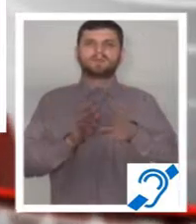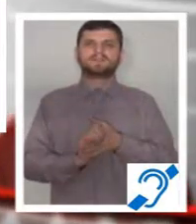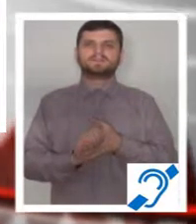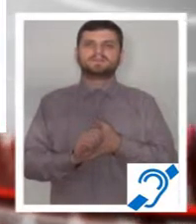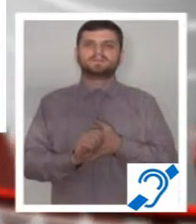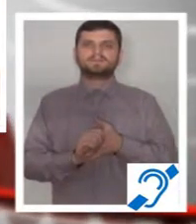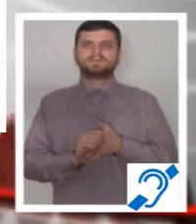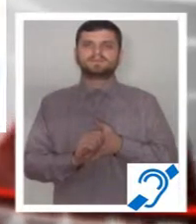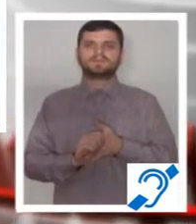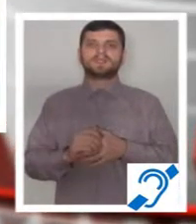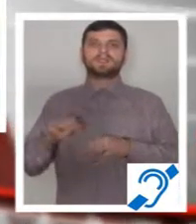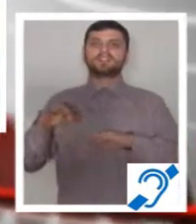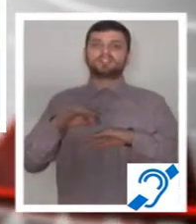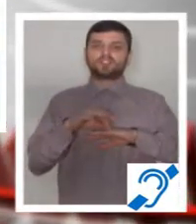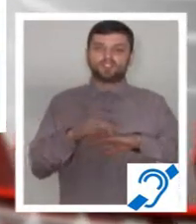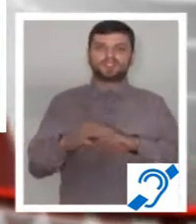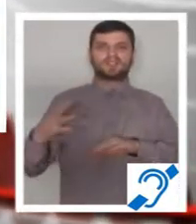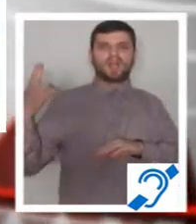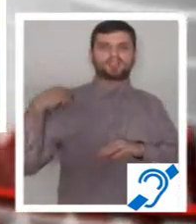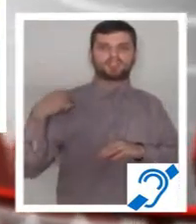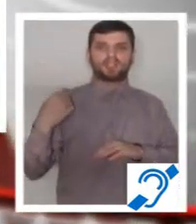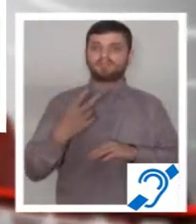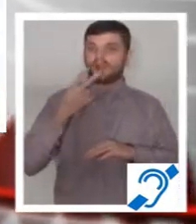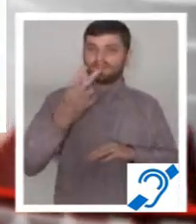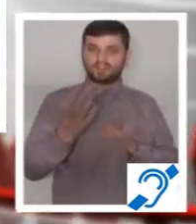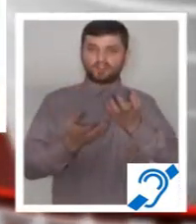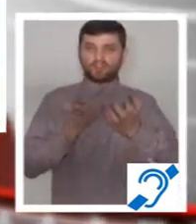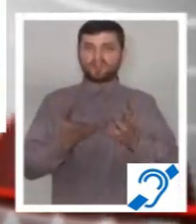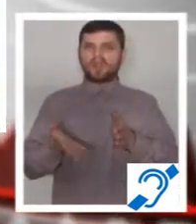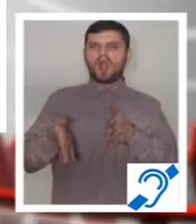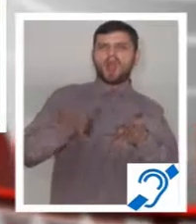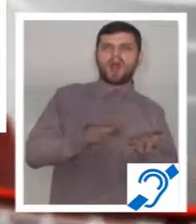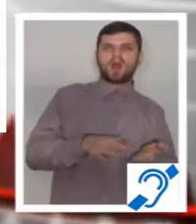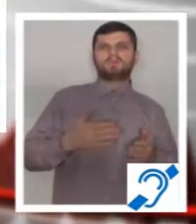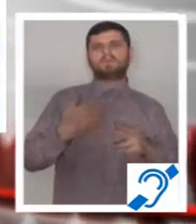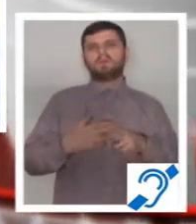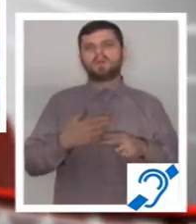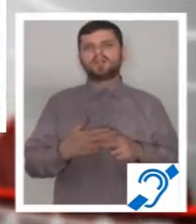dezastrului, soția patronului a leșinat. Femeia abia a fost dusă pe brațe până la ambulanță.